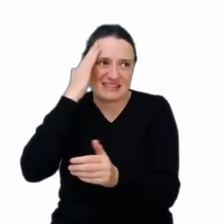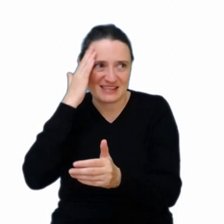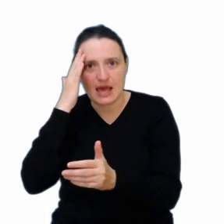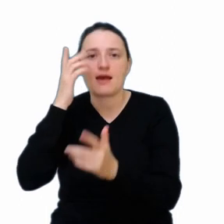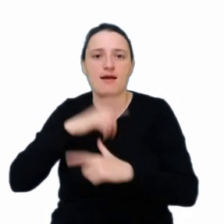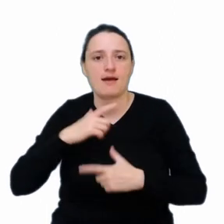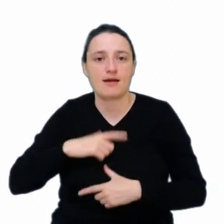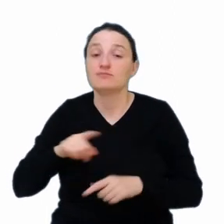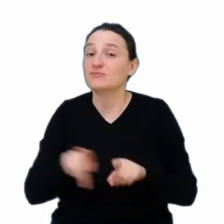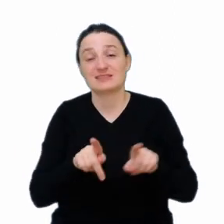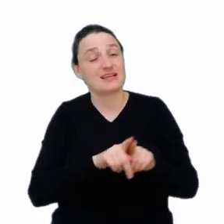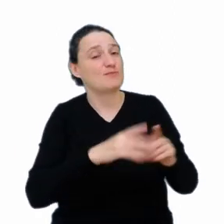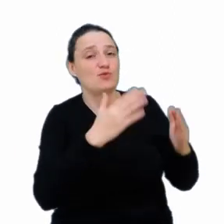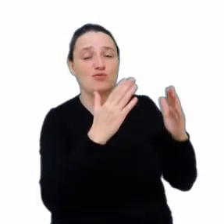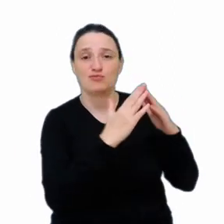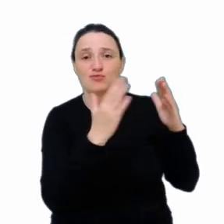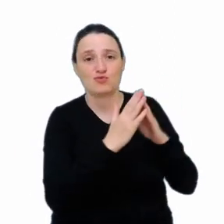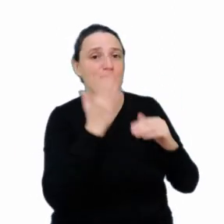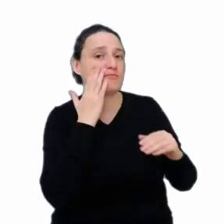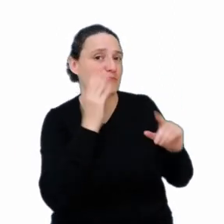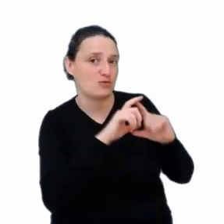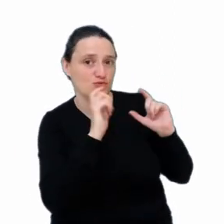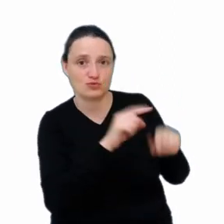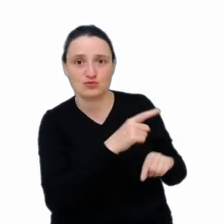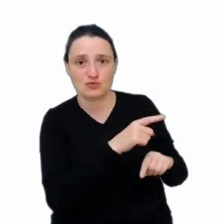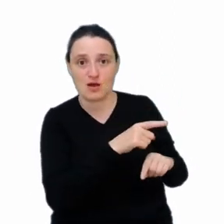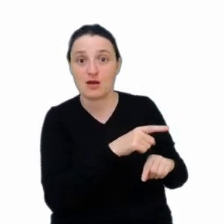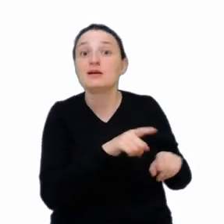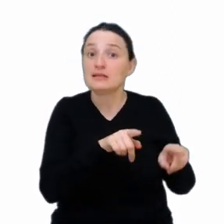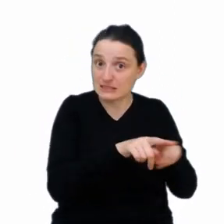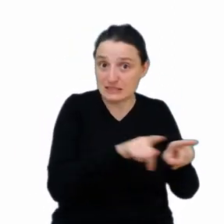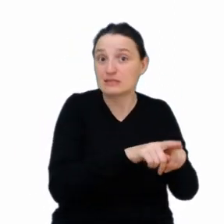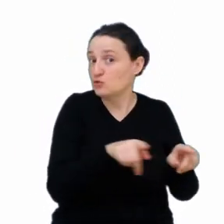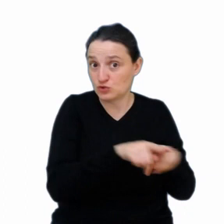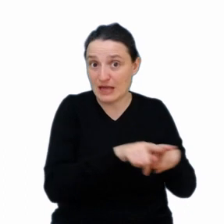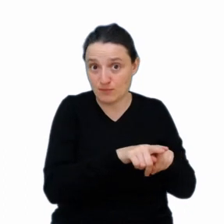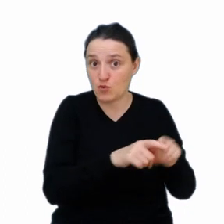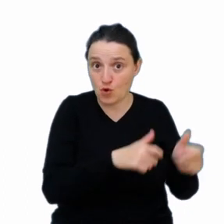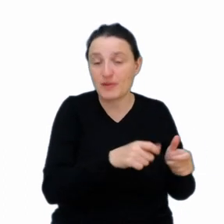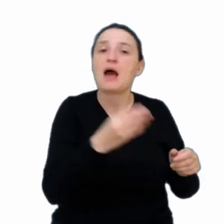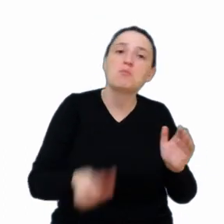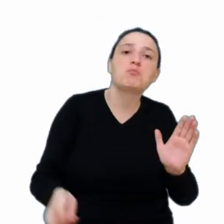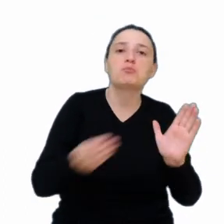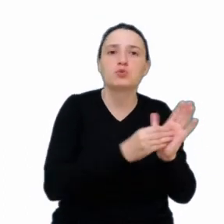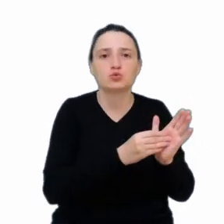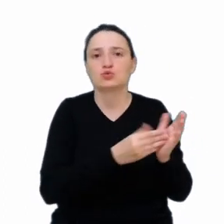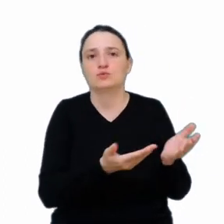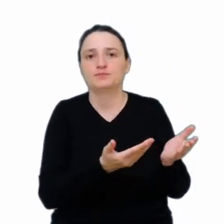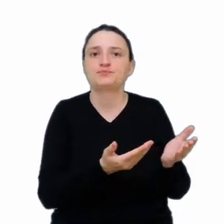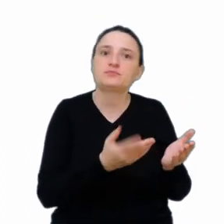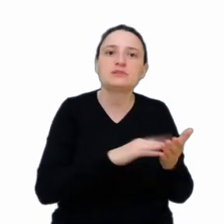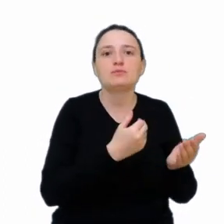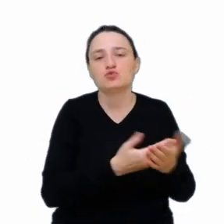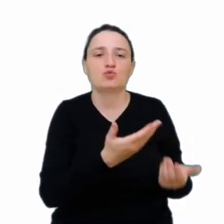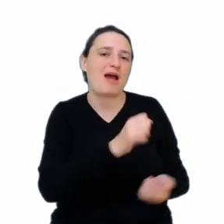budynki mieszkalne. Budynki mieszkalne, które nie dosyć, że robią to wszystko, co teraz powiedziałem, ale dodatkowo jeszcze obsługują narzędzia takie AGD małe,